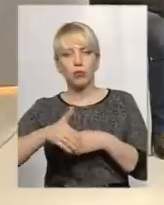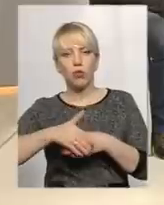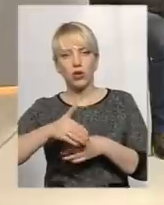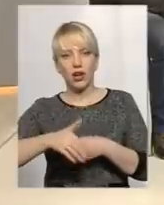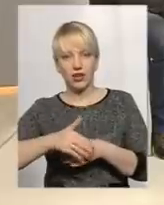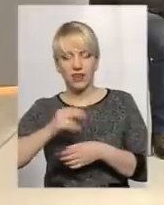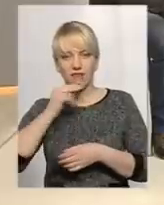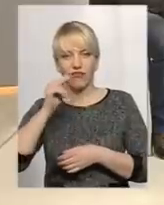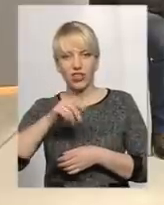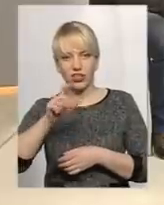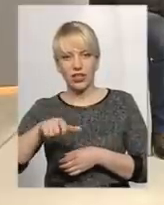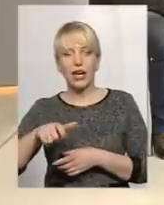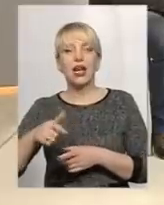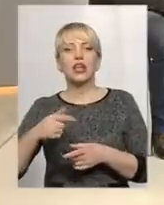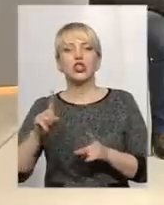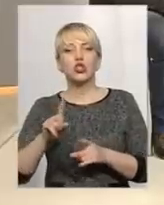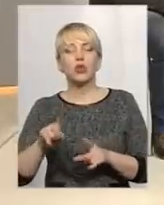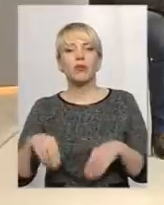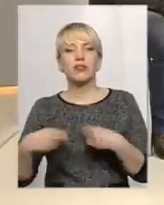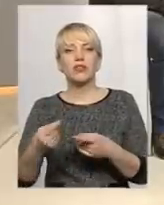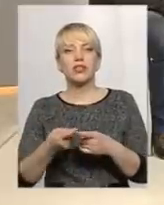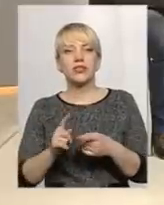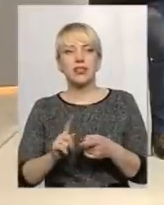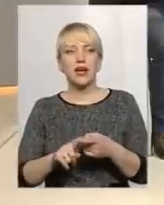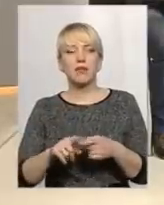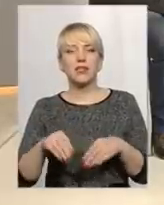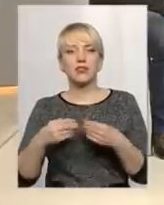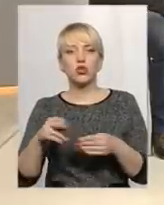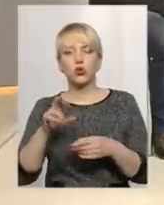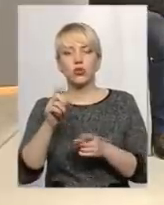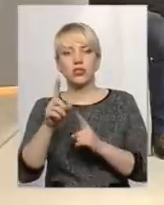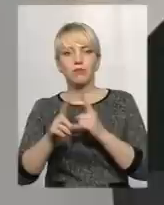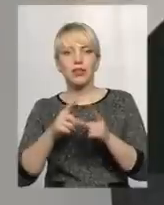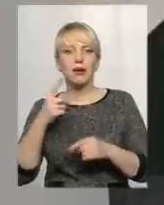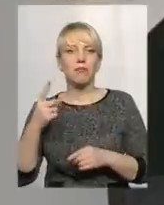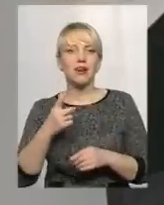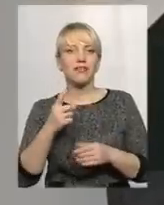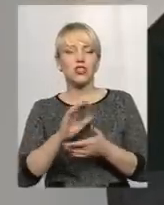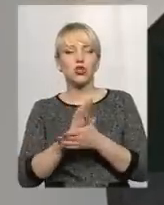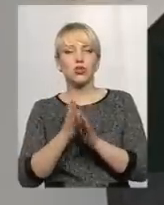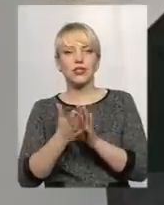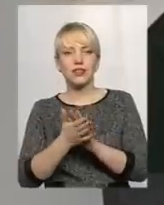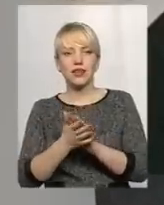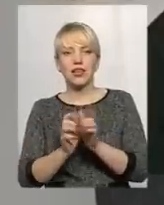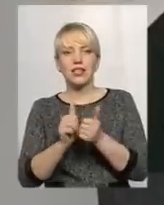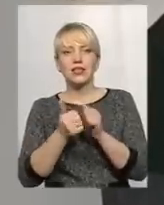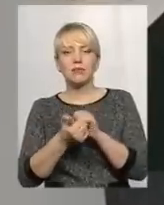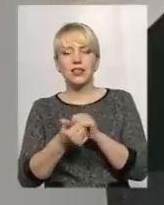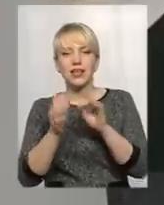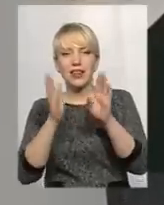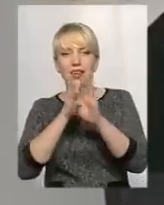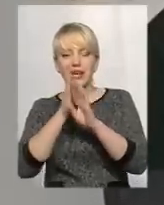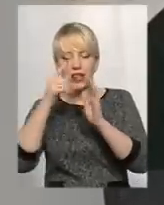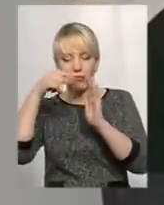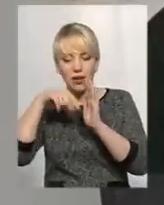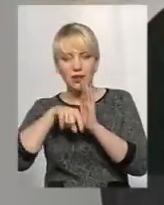Що призвело? Призвело, по-перше, до зміни первісного стану пам'ятки природи і змінили мікроклімат самої